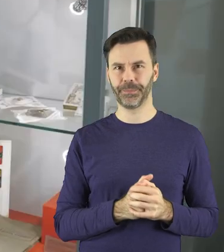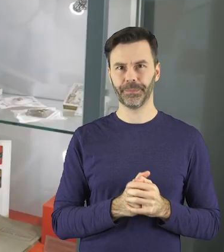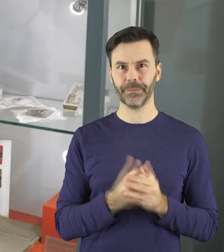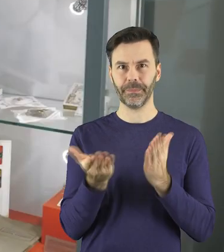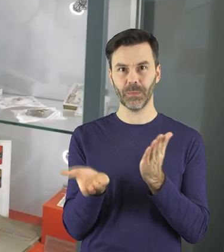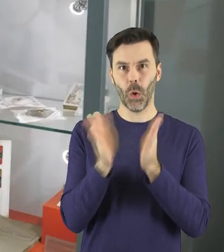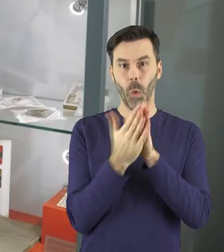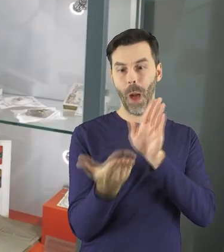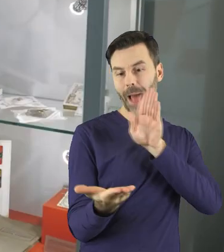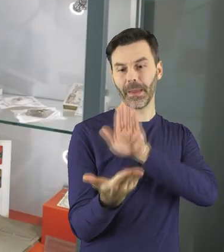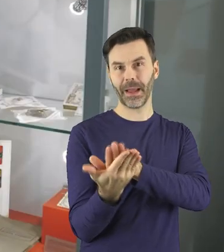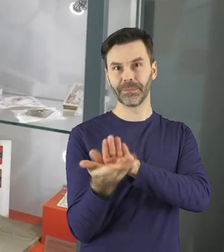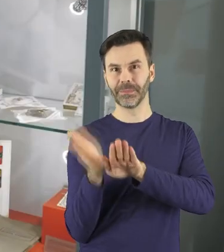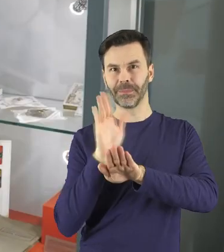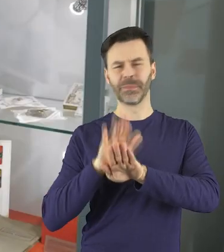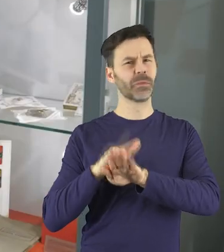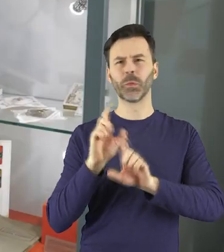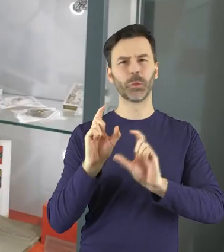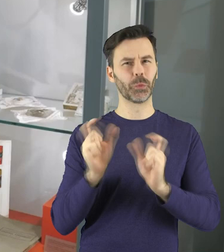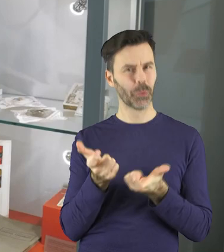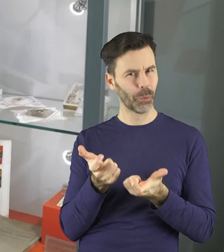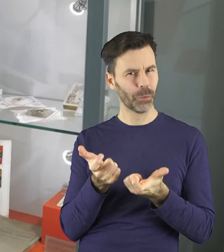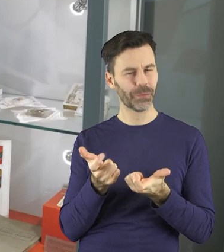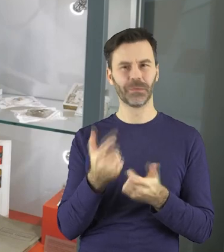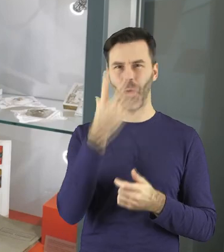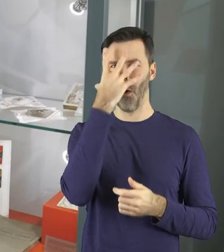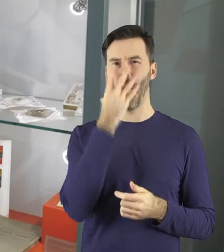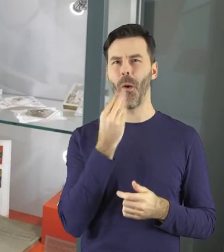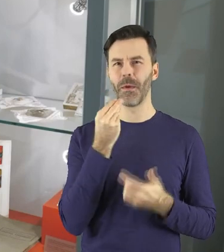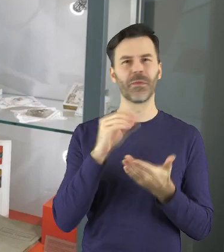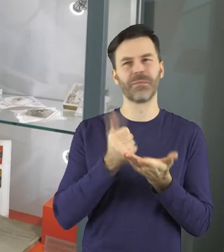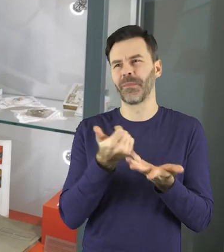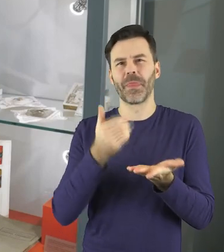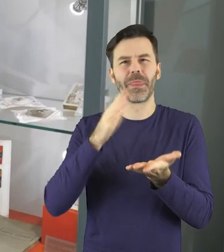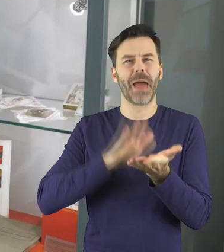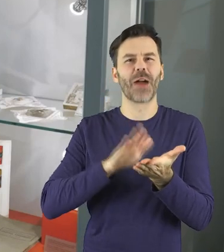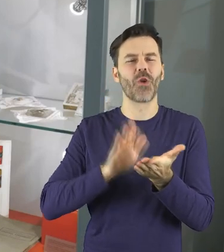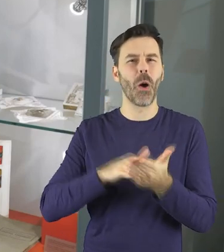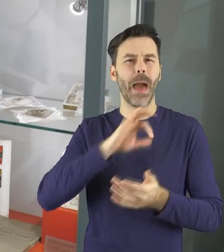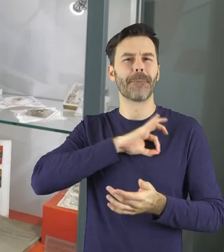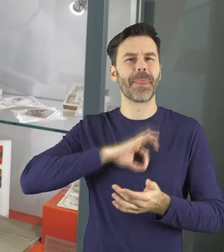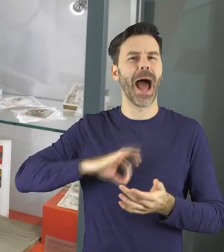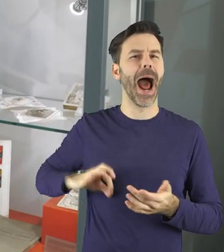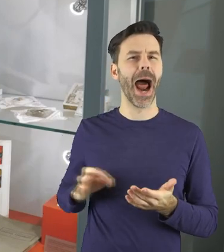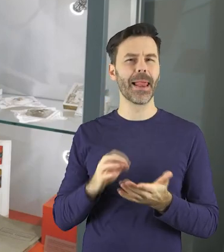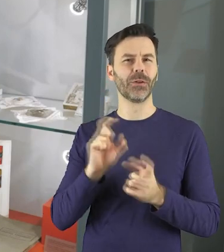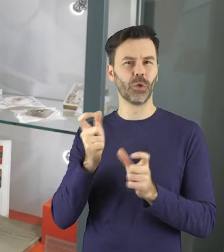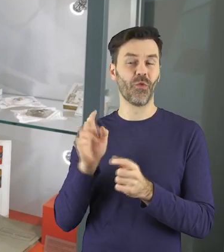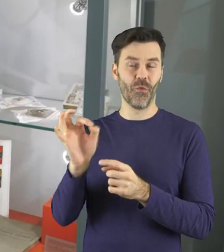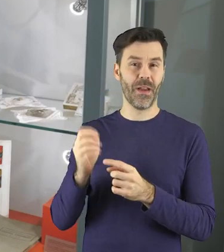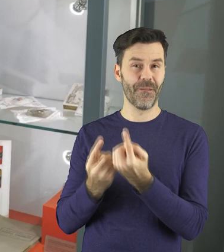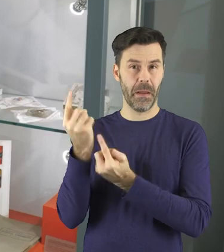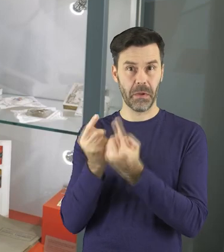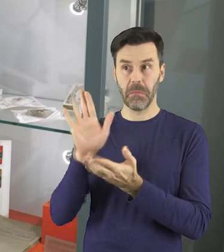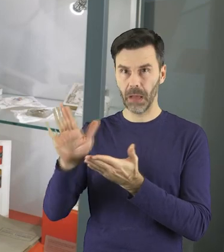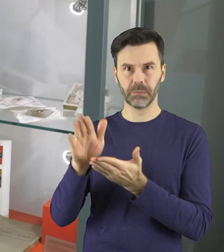Okładka cennika dekorowana była zazwyczaj wizerunkami nagród, medali, które spółka otrzymywała